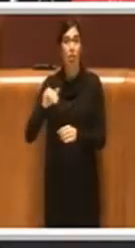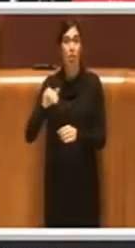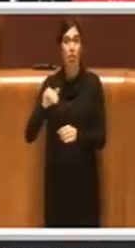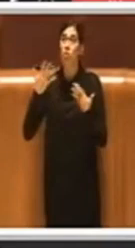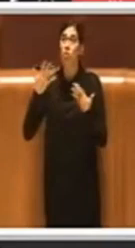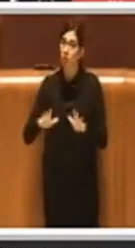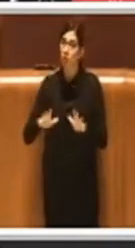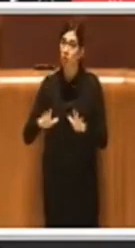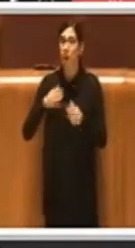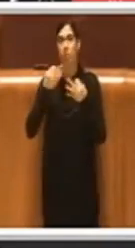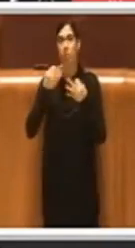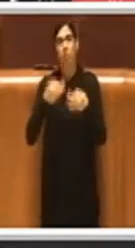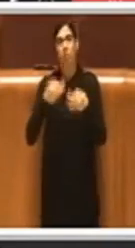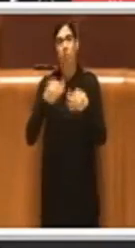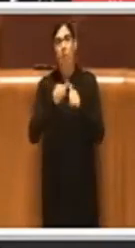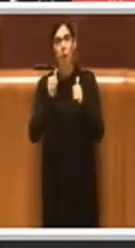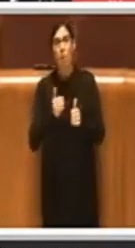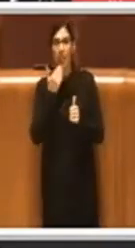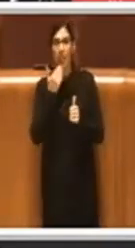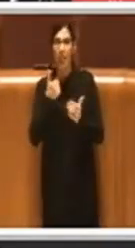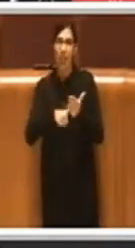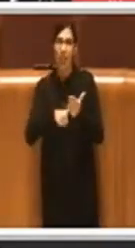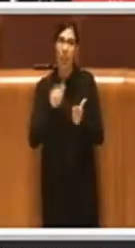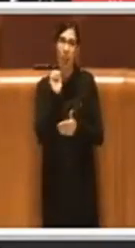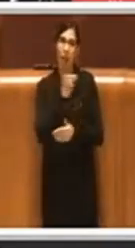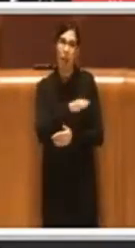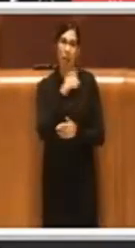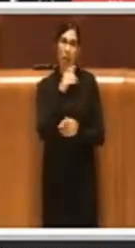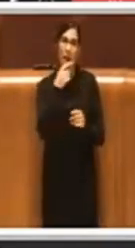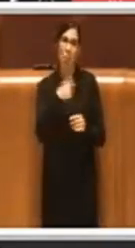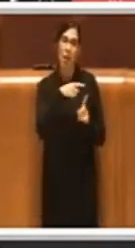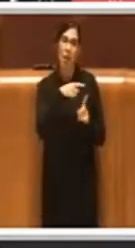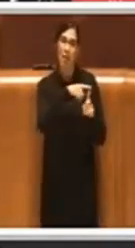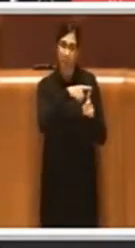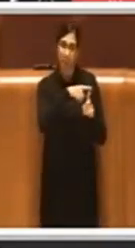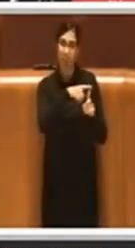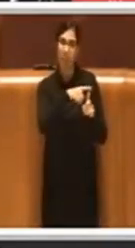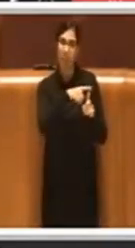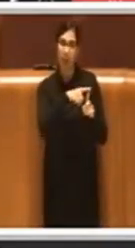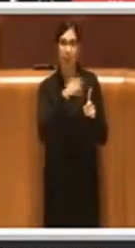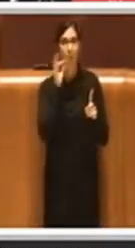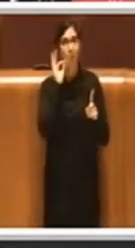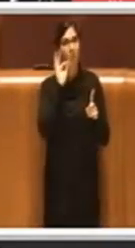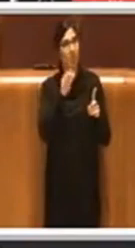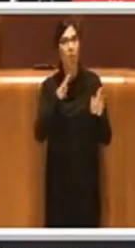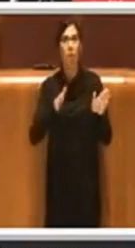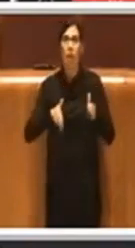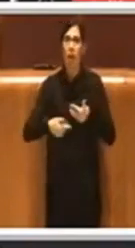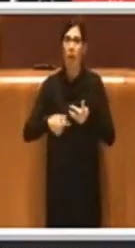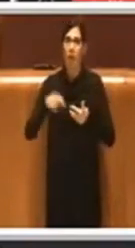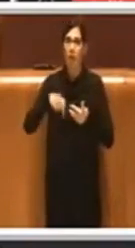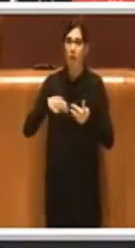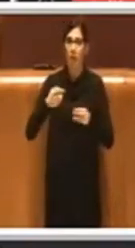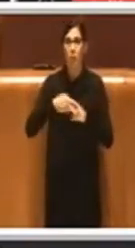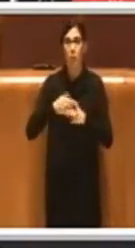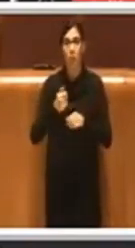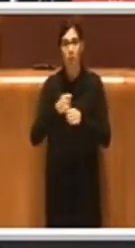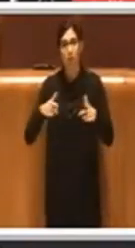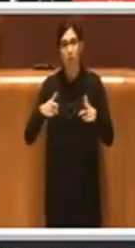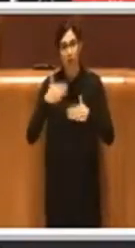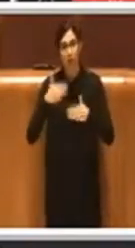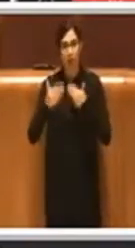affinché appunto venga effettuata questa candidatura, affinché questa